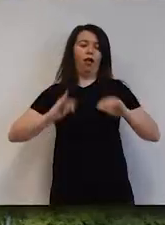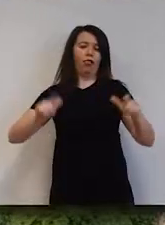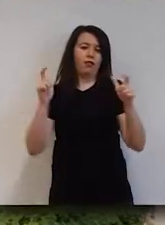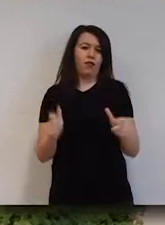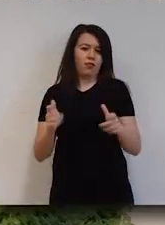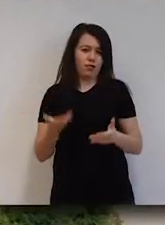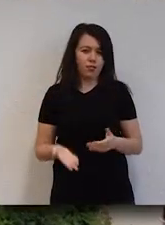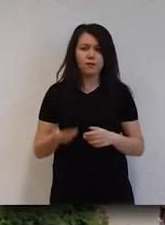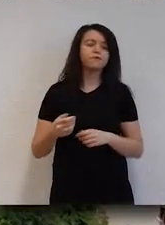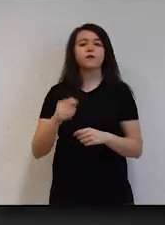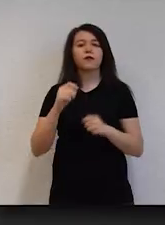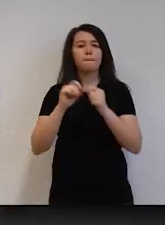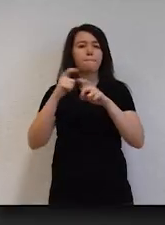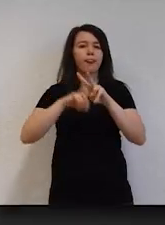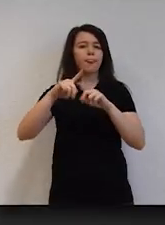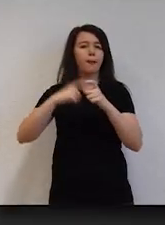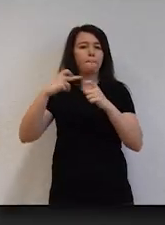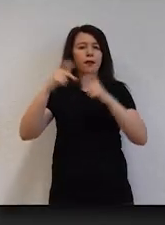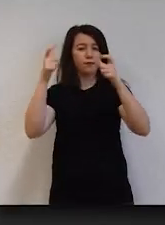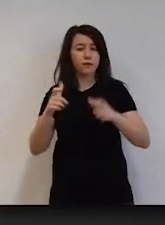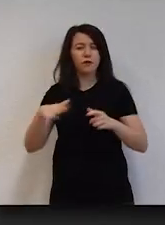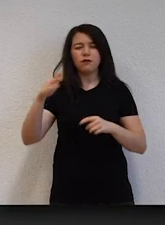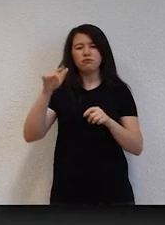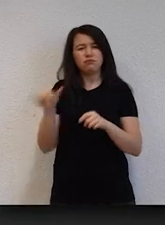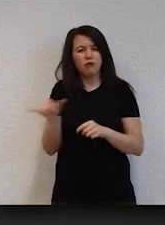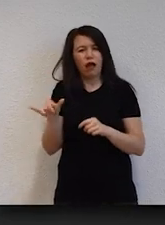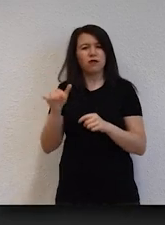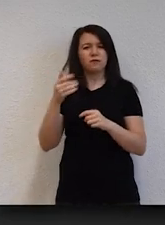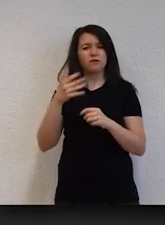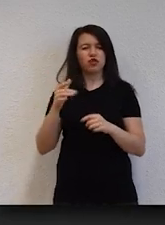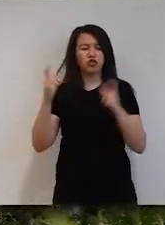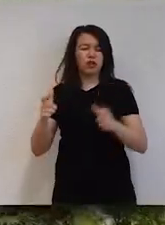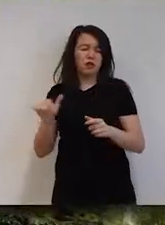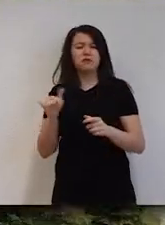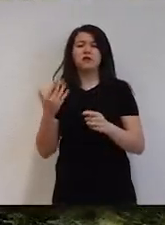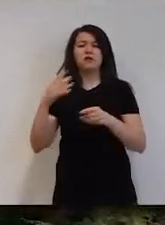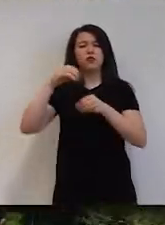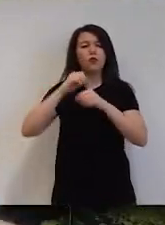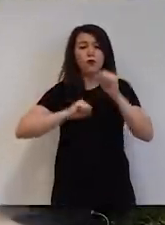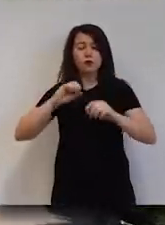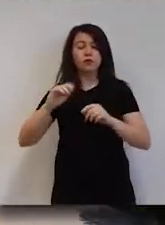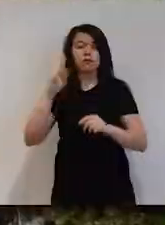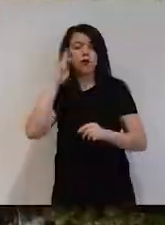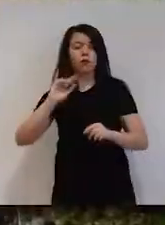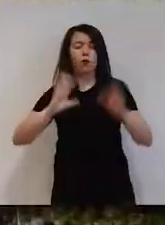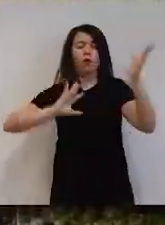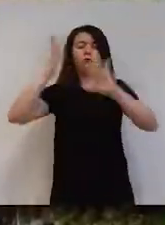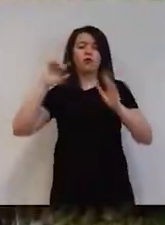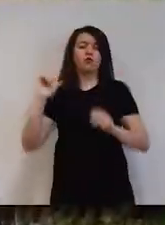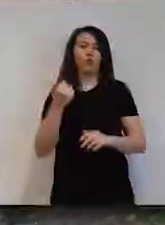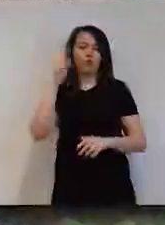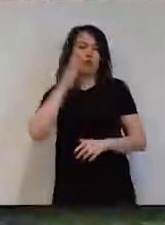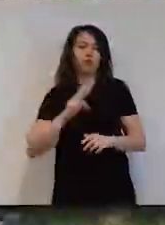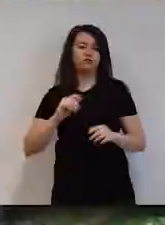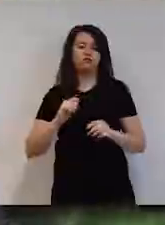nefes alan bir yuvadır. Beytepe yerleşkemiz, kent merkezine çok yakın, üniversiteler üçgeni içinde, zengin